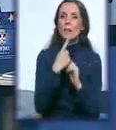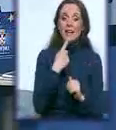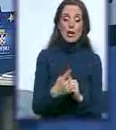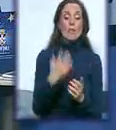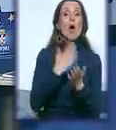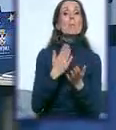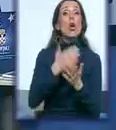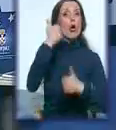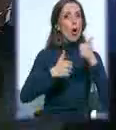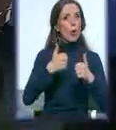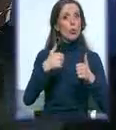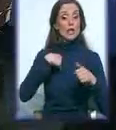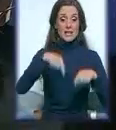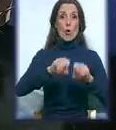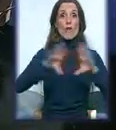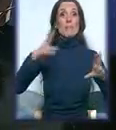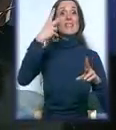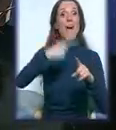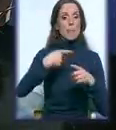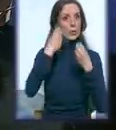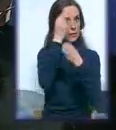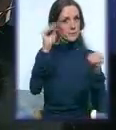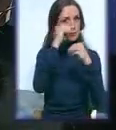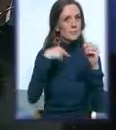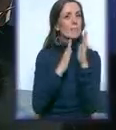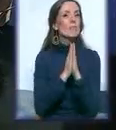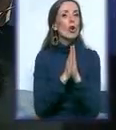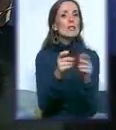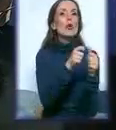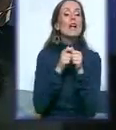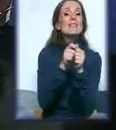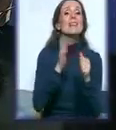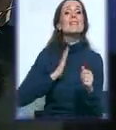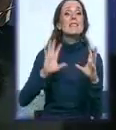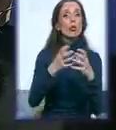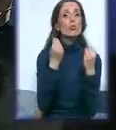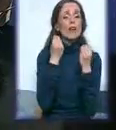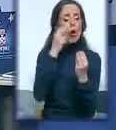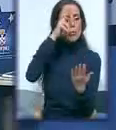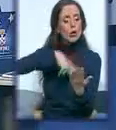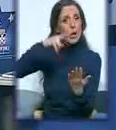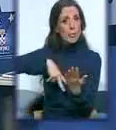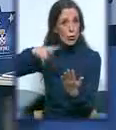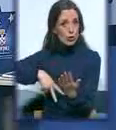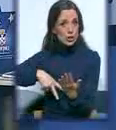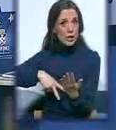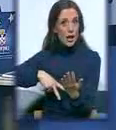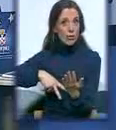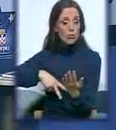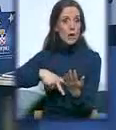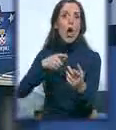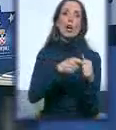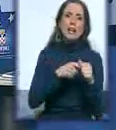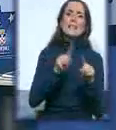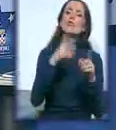najavljivala dva puta i molila da organizacije civilnog društva dobro pročitaju organizacije, a isto smo